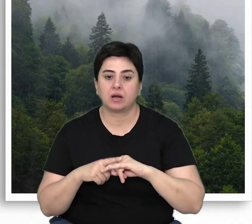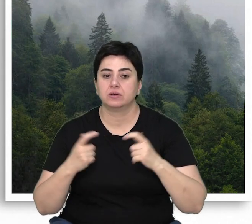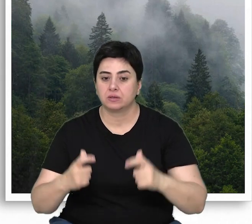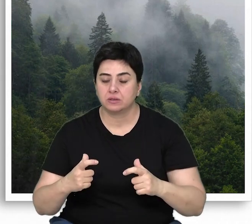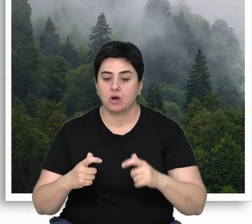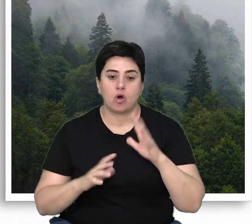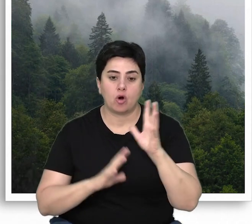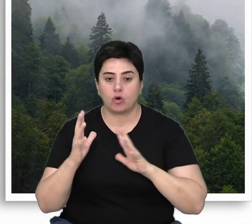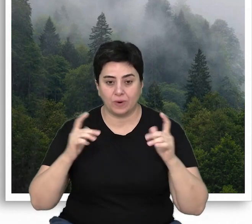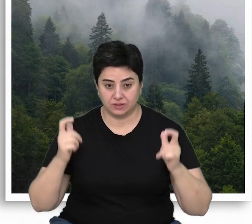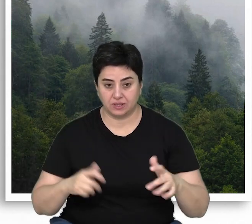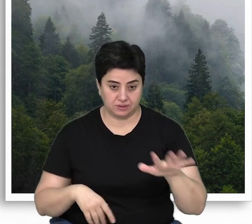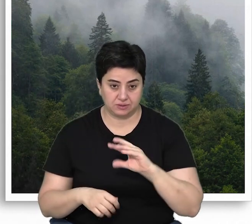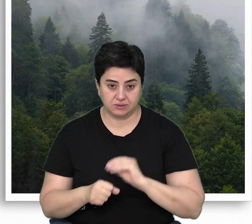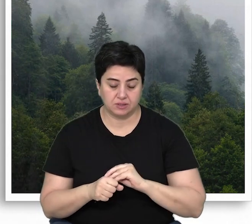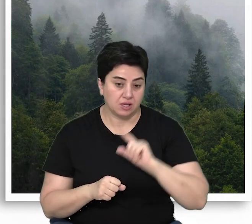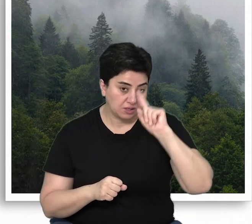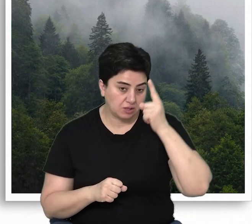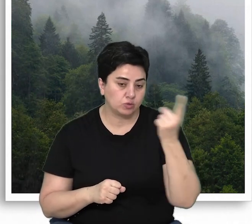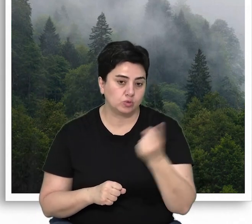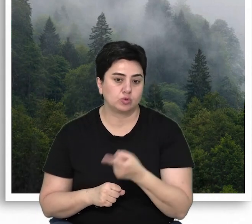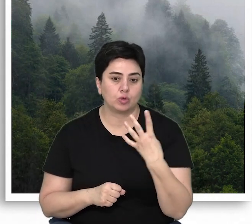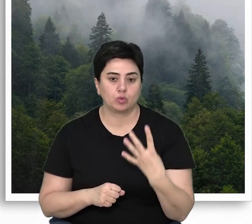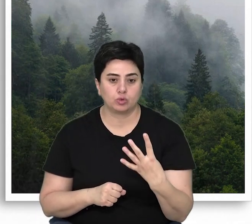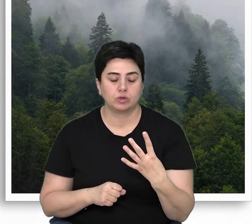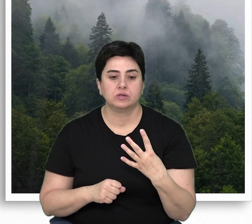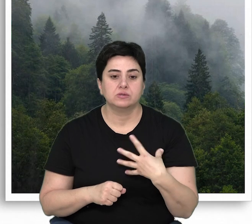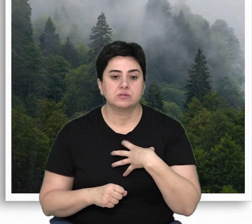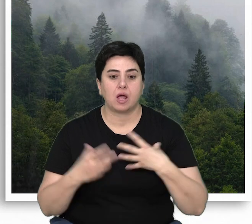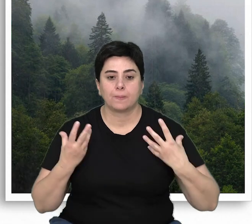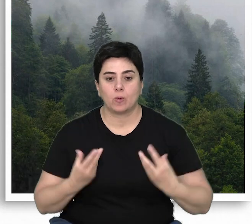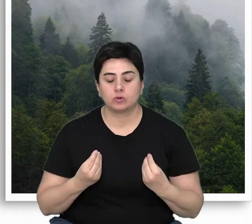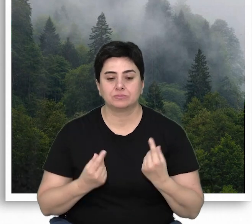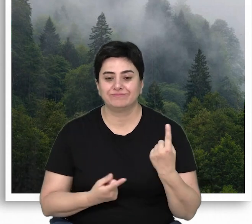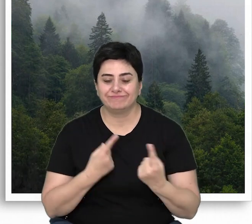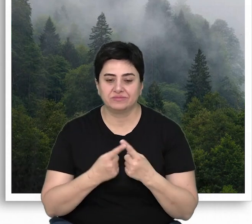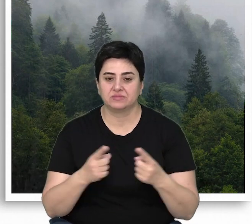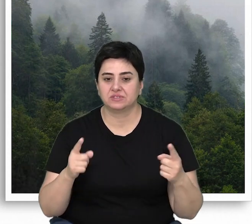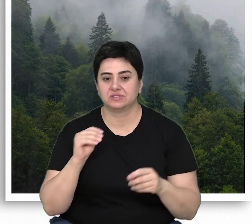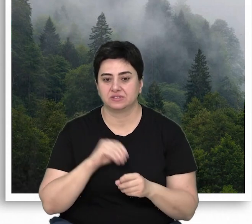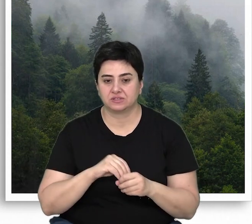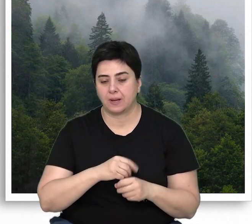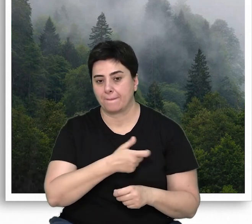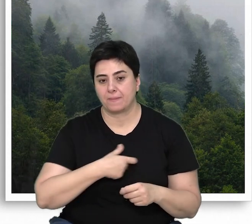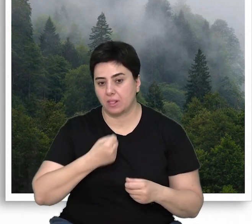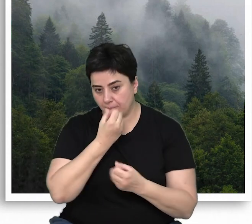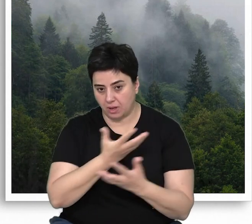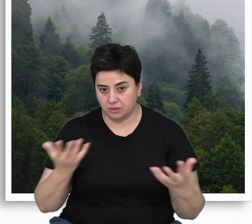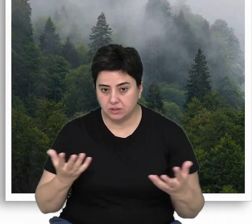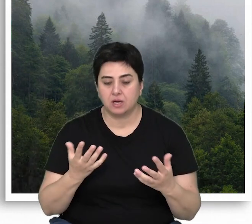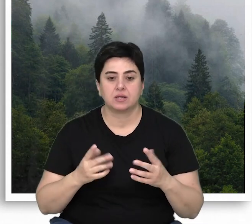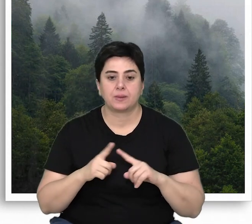alana sahip olan ormanlık alanların, yalnızca %4'ü sahip olduğu biyoçeşitlilik değeri için milli